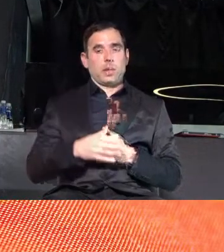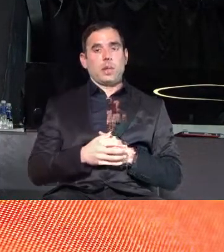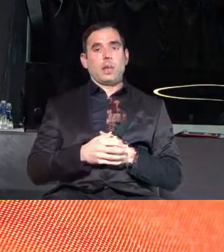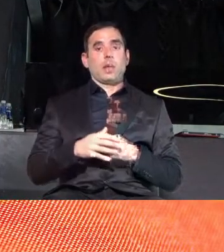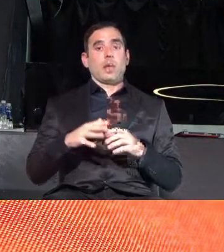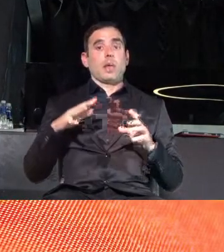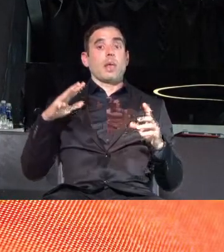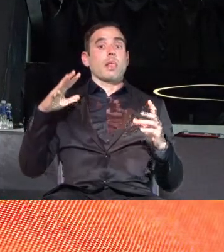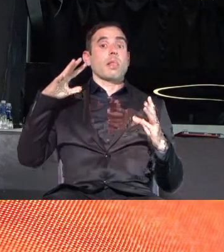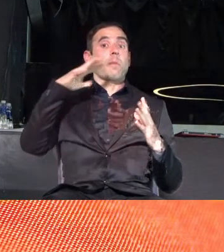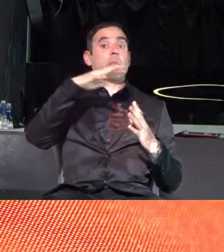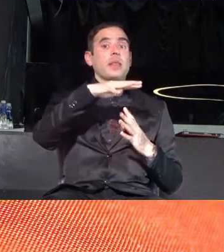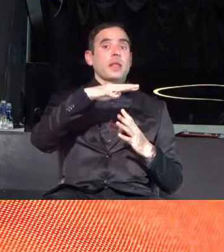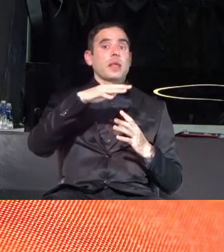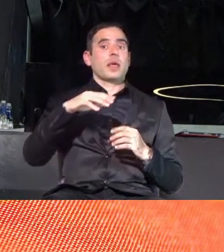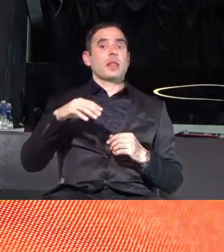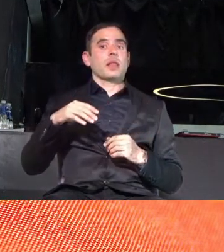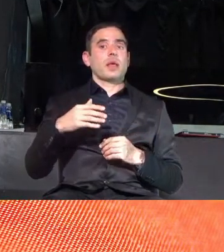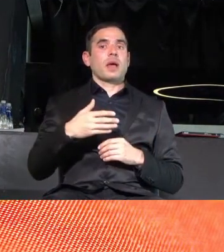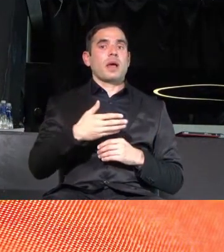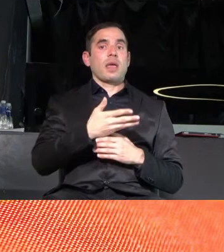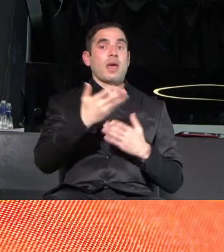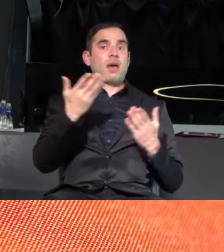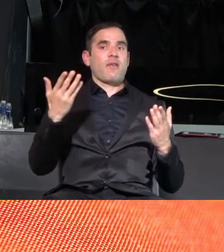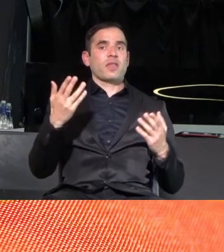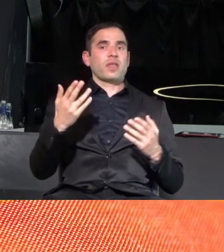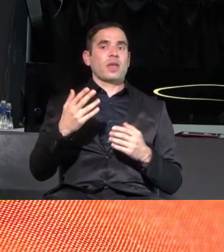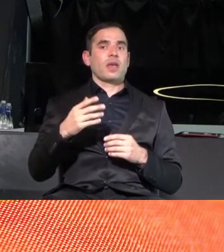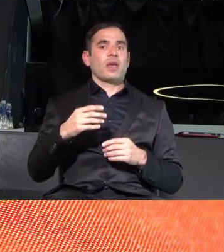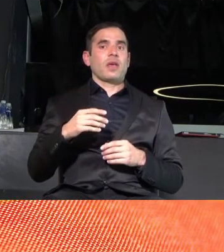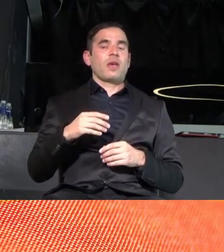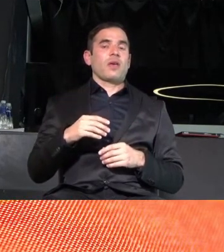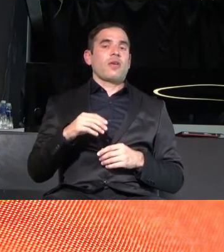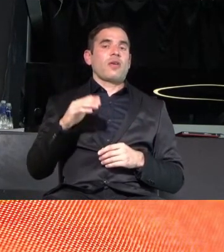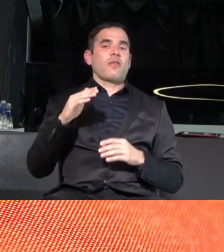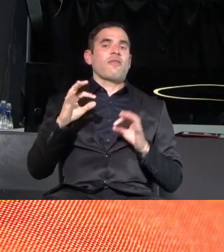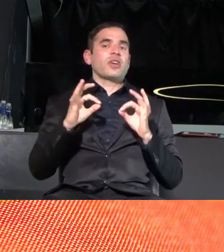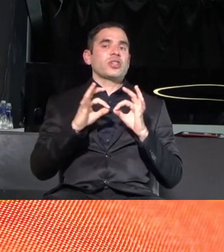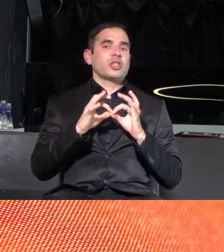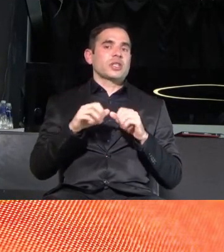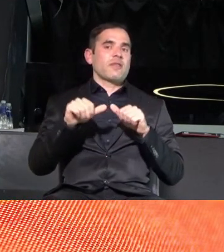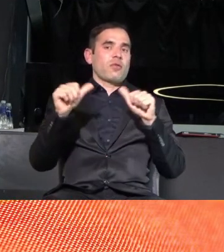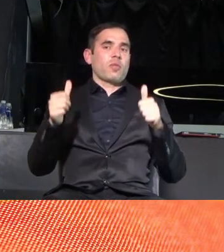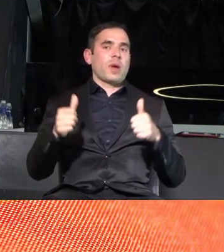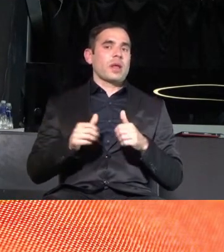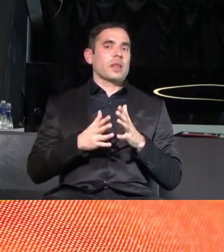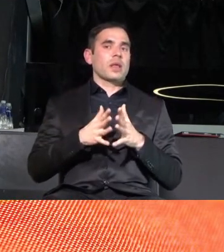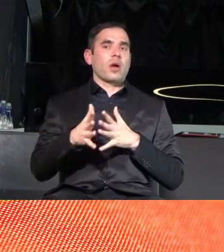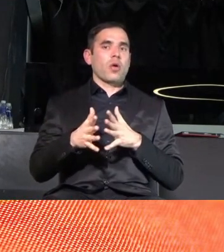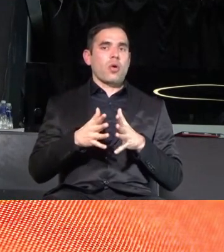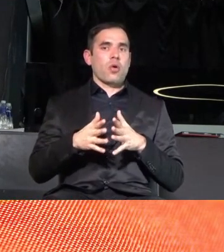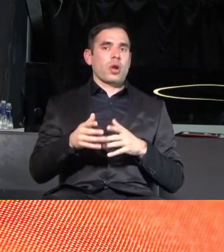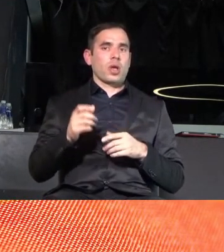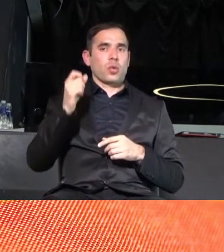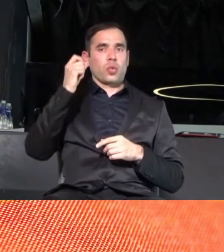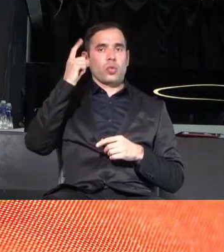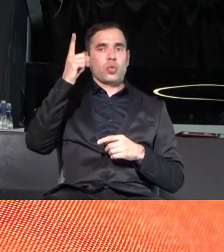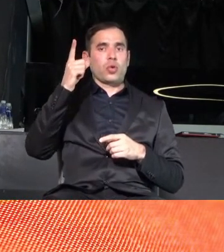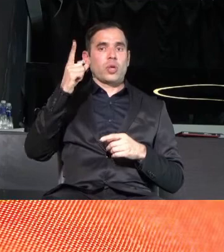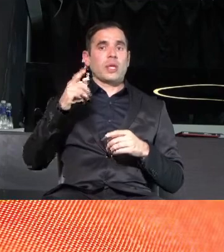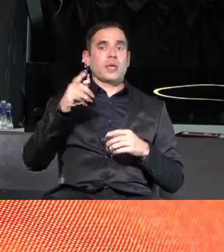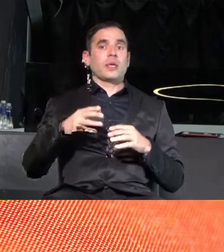нападенията на явни фашистски формирования над хора, офиси и културни събития